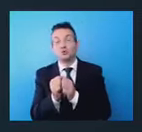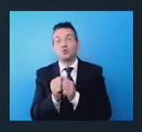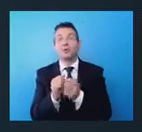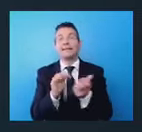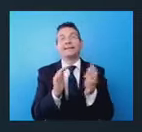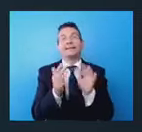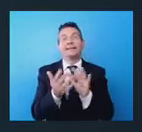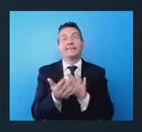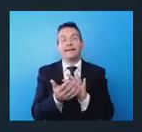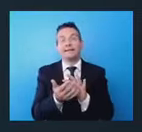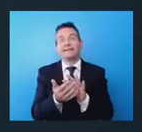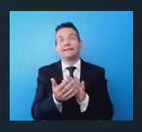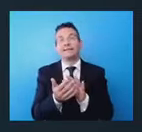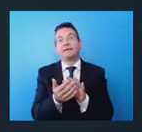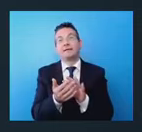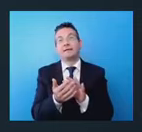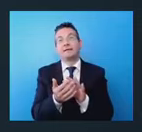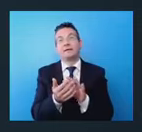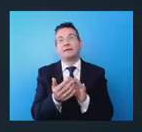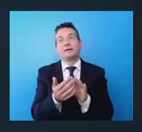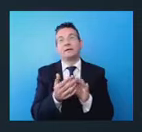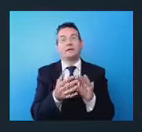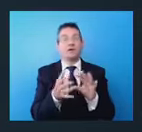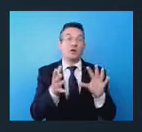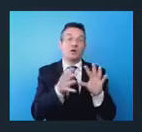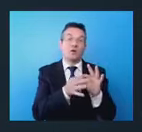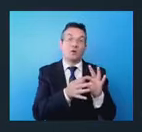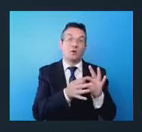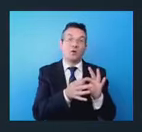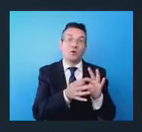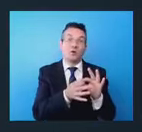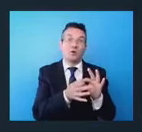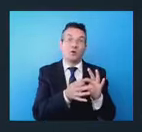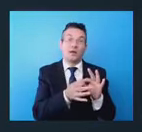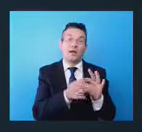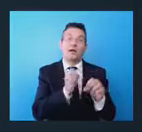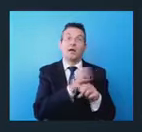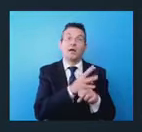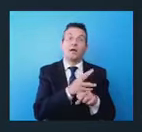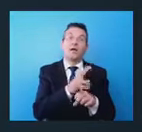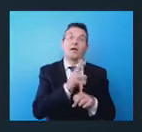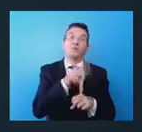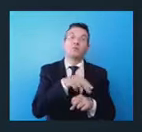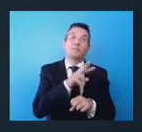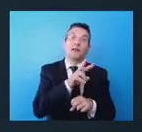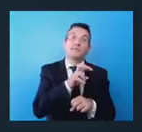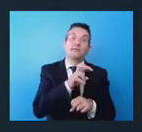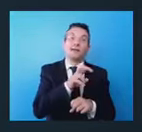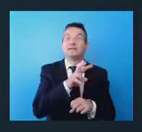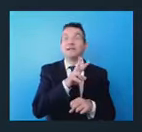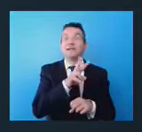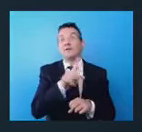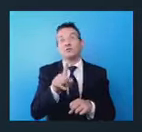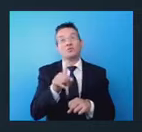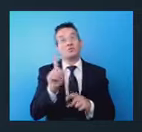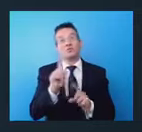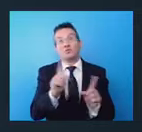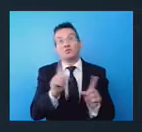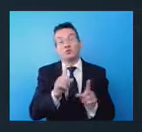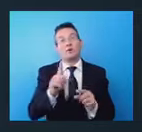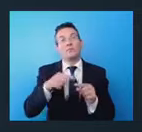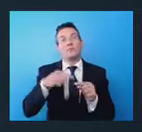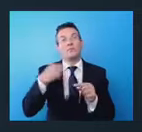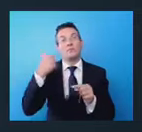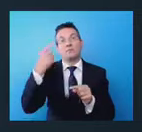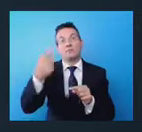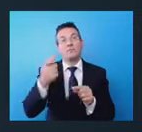legati al Covid, l'anno 2020 e 21 si è tenuto, ma prepareremo un'edizione importantissima